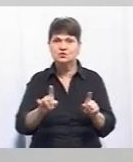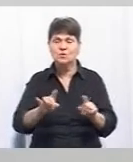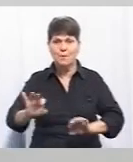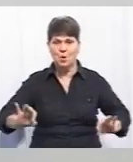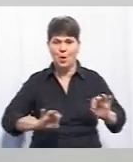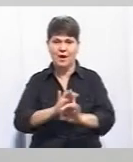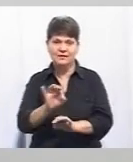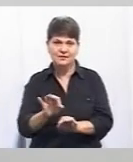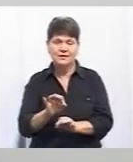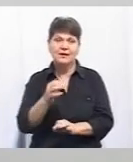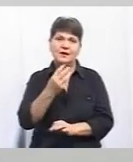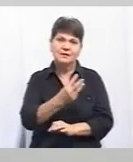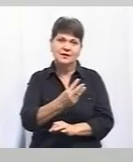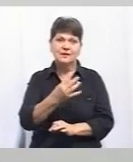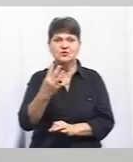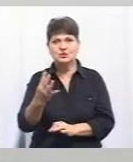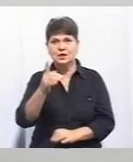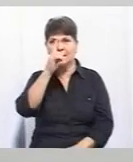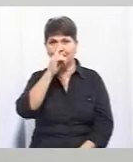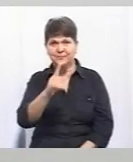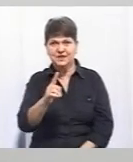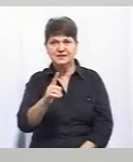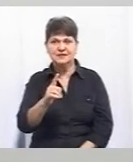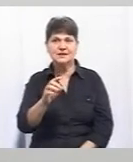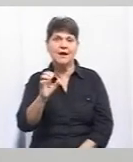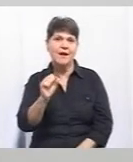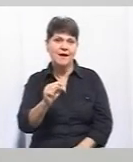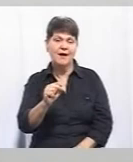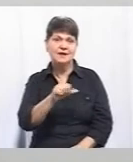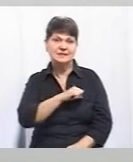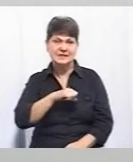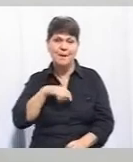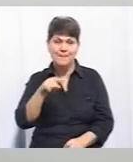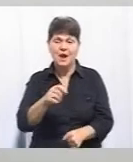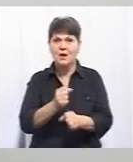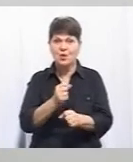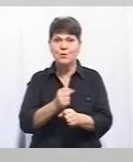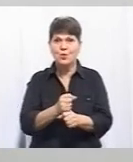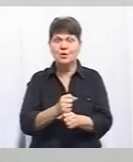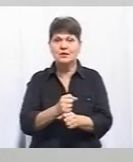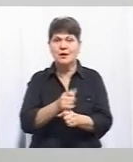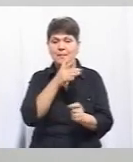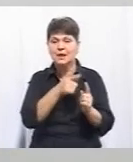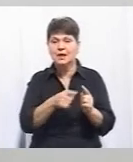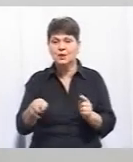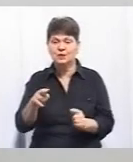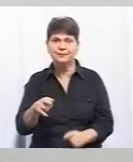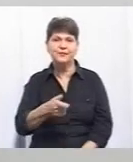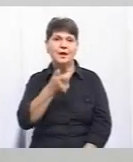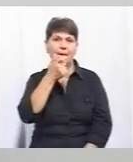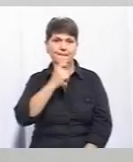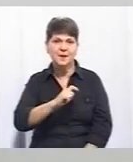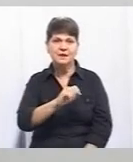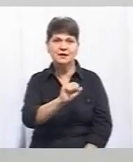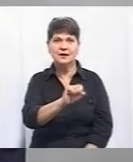Три-чотири місяці. тільки, так? А потім ще все Погодження безпосередньо саме роботи також затягнеться на тривалий період. Пане Анатолію, все ж,